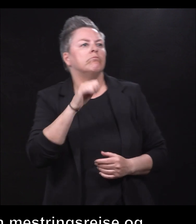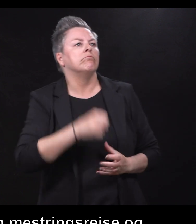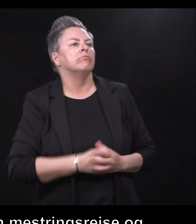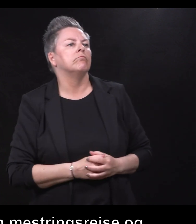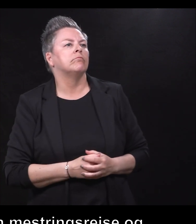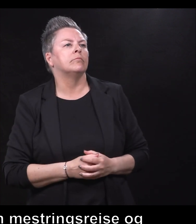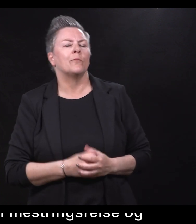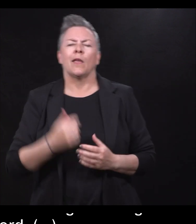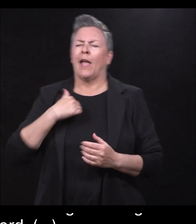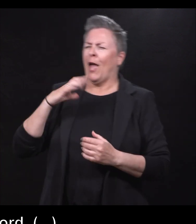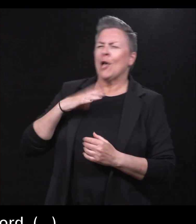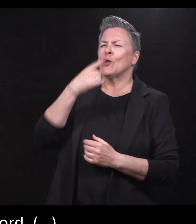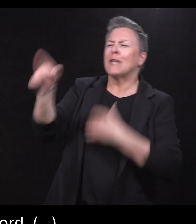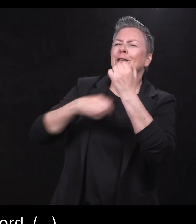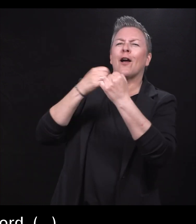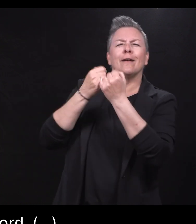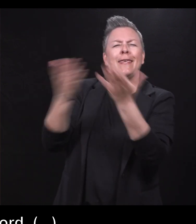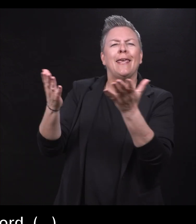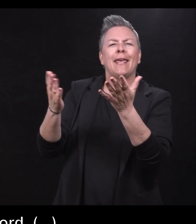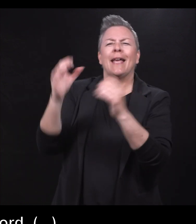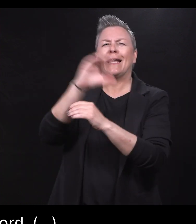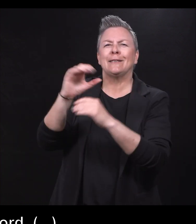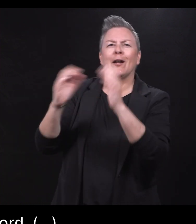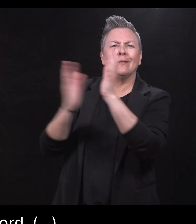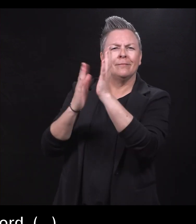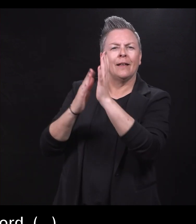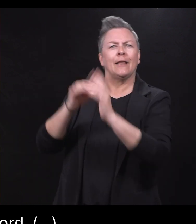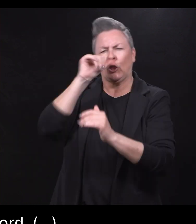Jeg synes dere skal gi han Christian en applaus. Det er ganske tøft å dele.